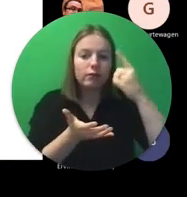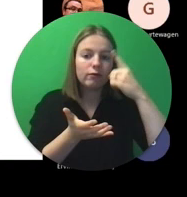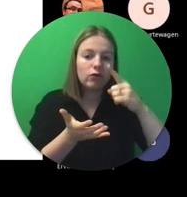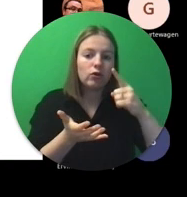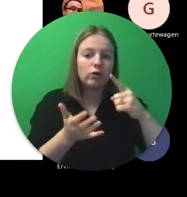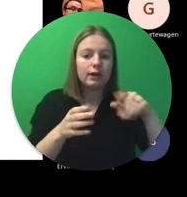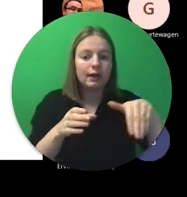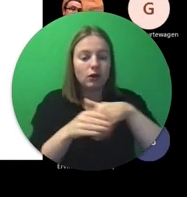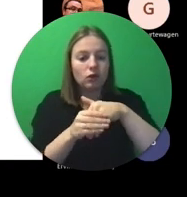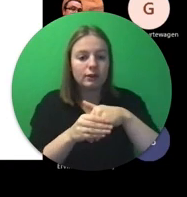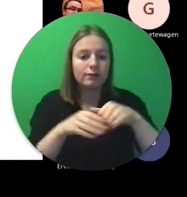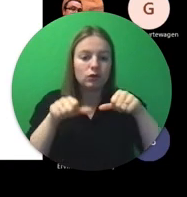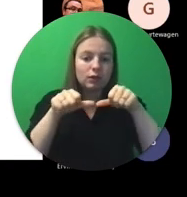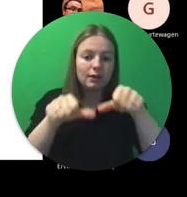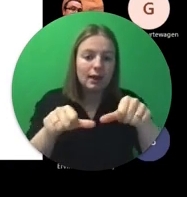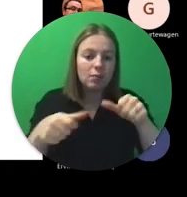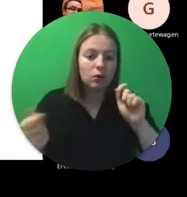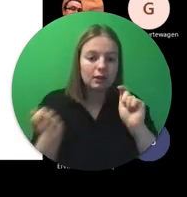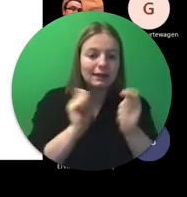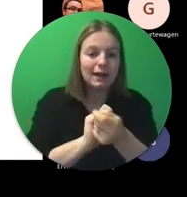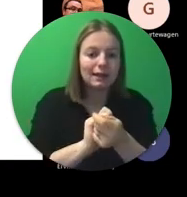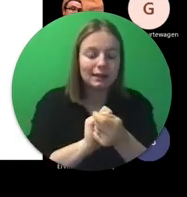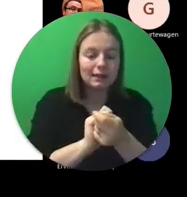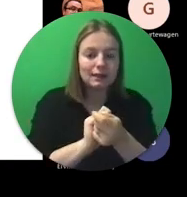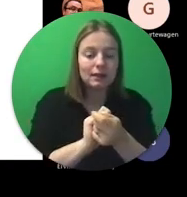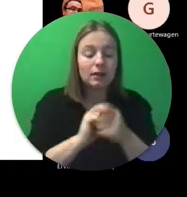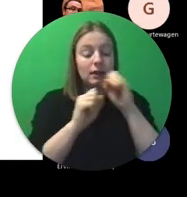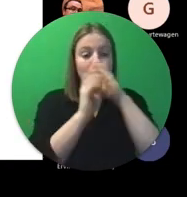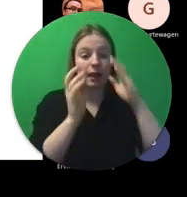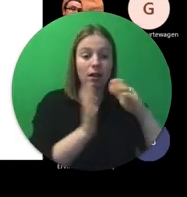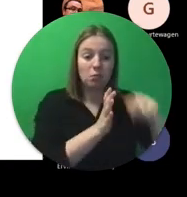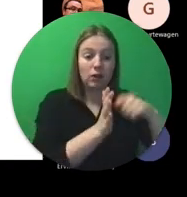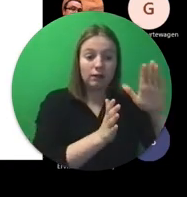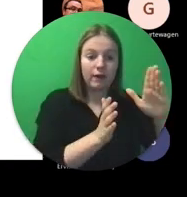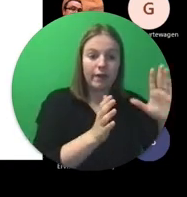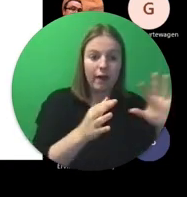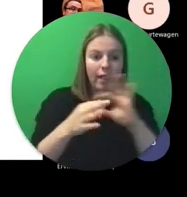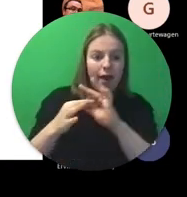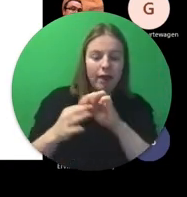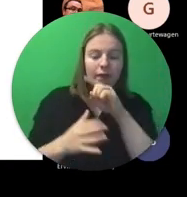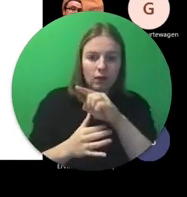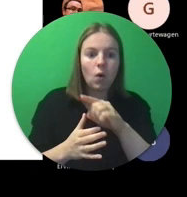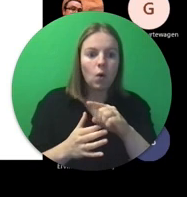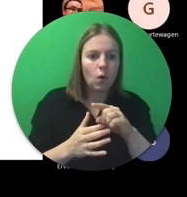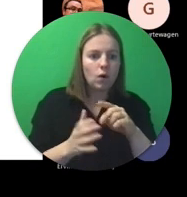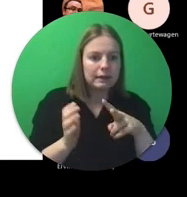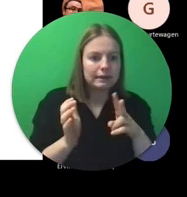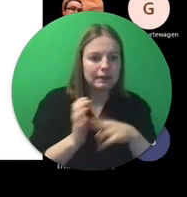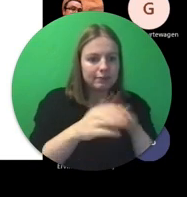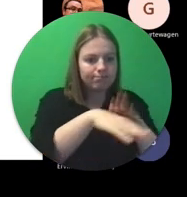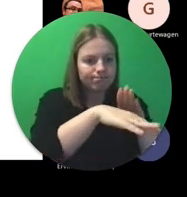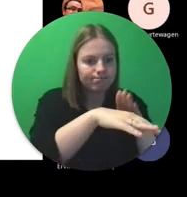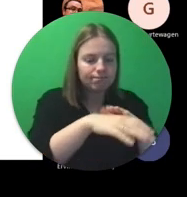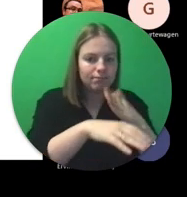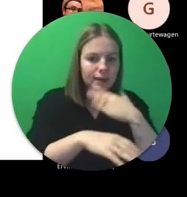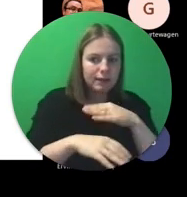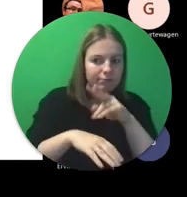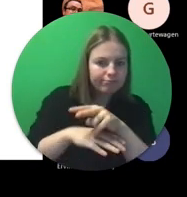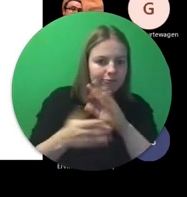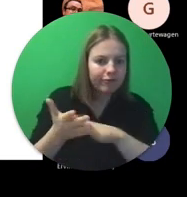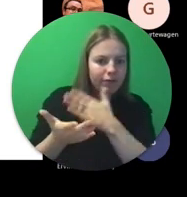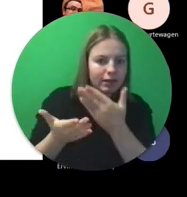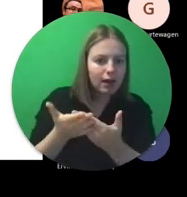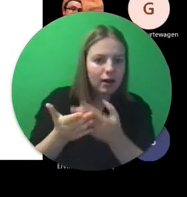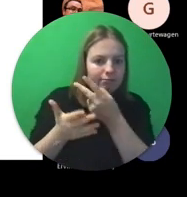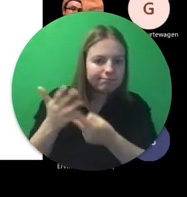sustainable change als jullie projecten daar toevallig een link mee hebben dan zou ik absoluut aanraden om naar zeker is naar het verslag te gaan